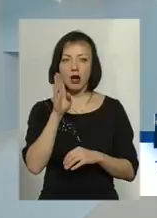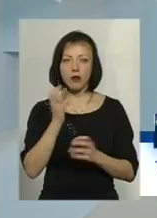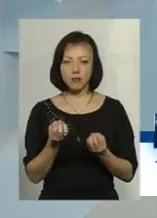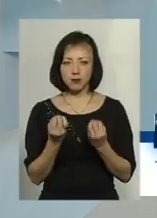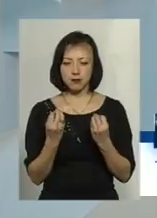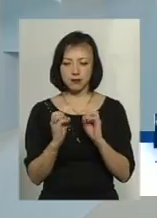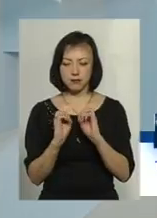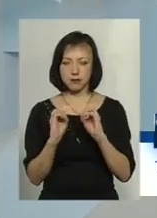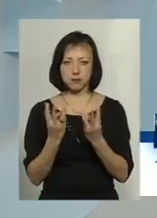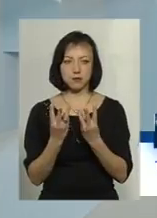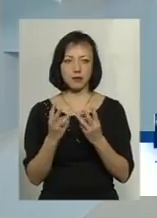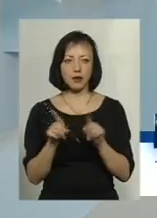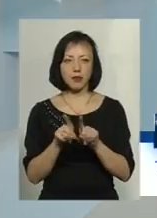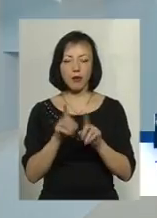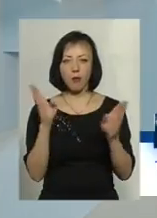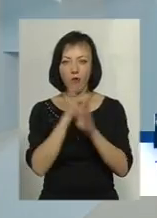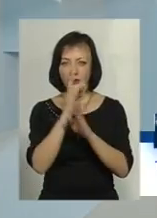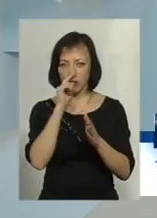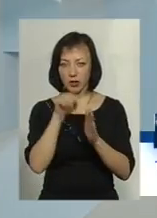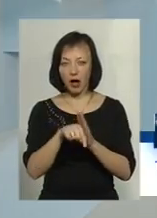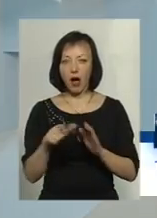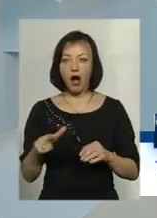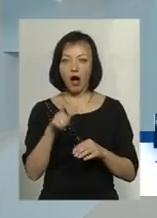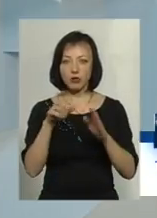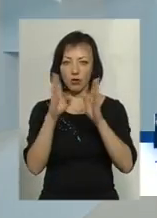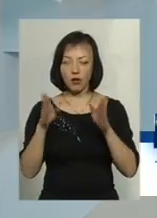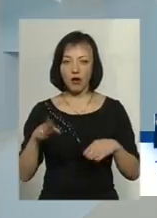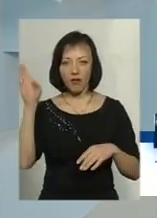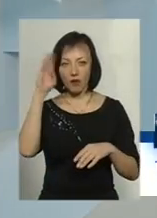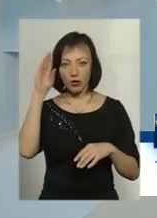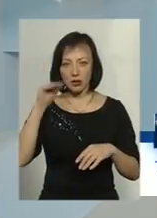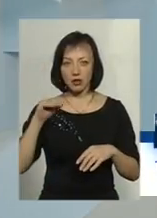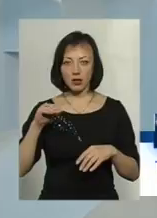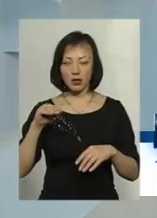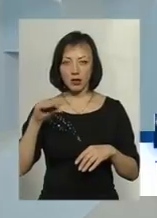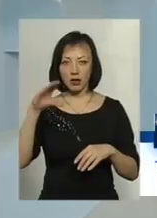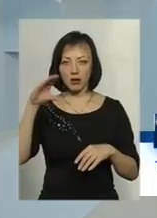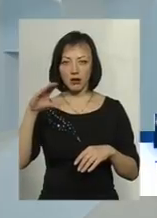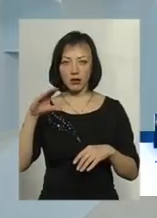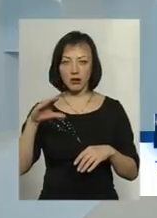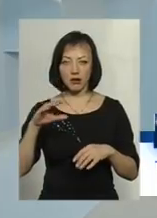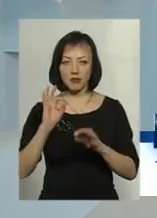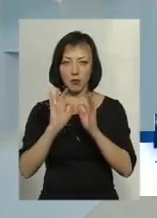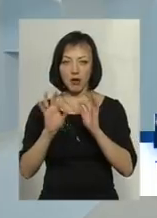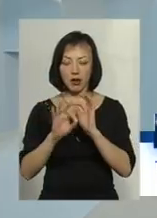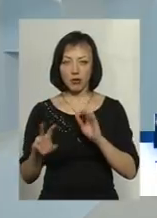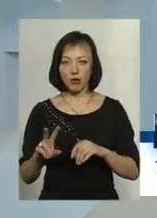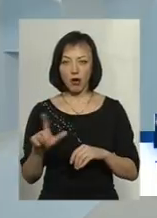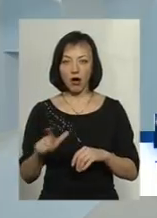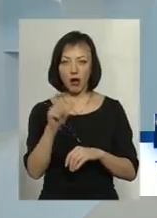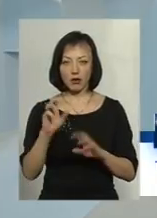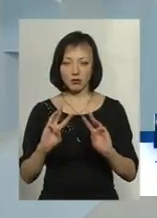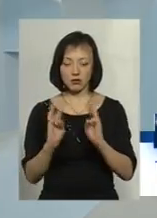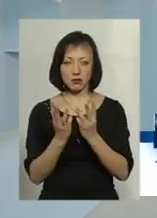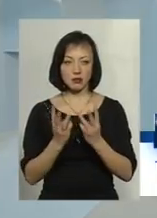іноді так, як на жгані. В газових колонках вода збирається в запальніку аж. Ну, я